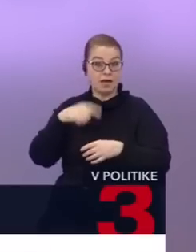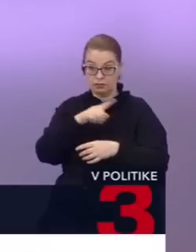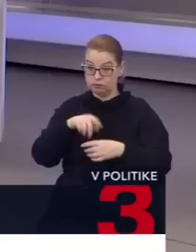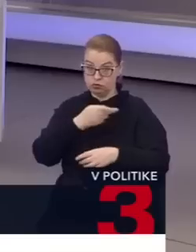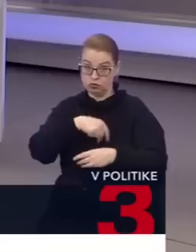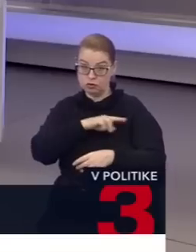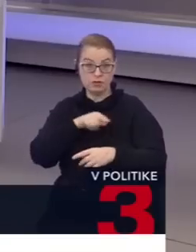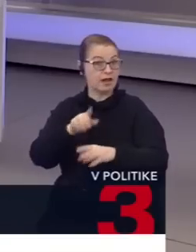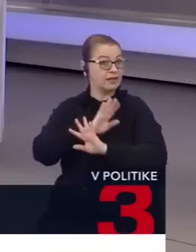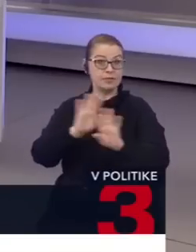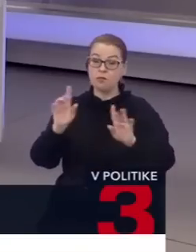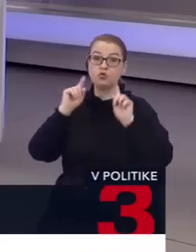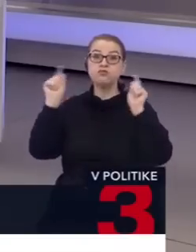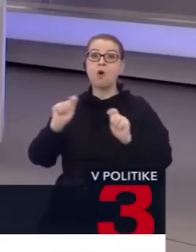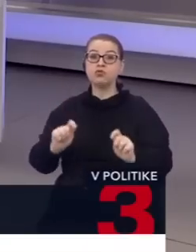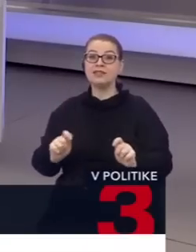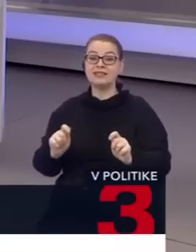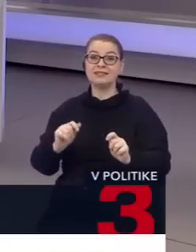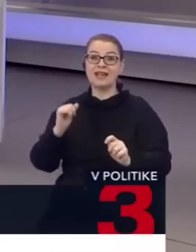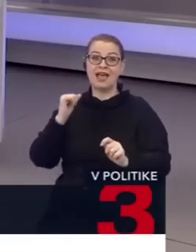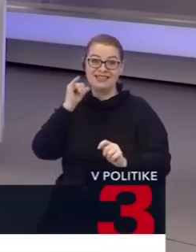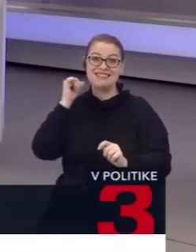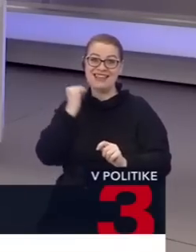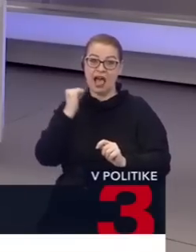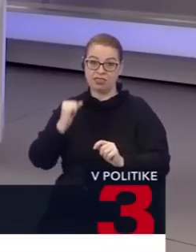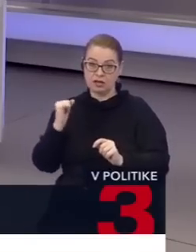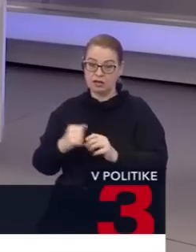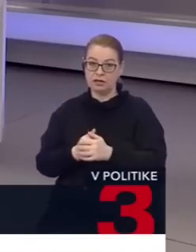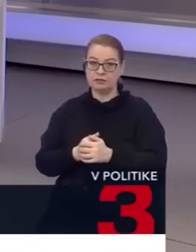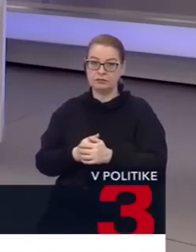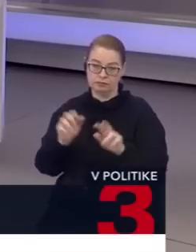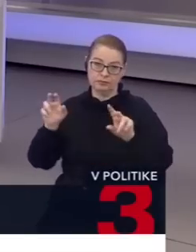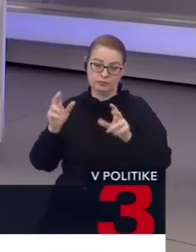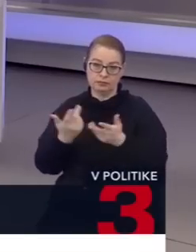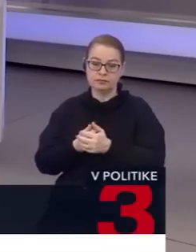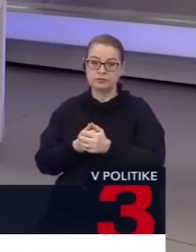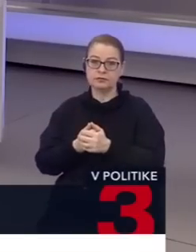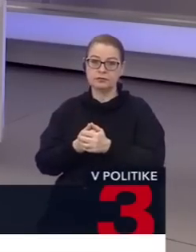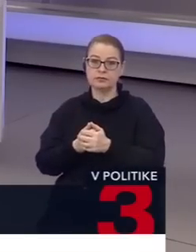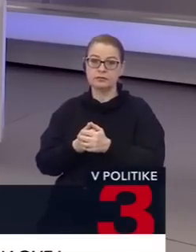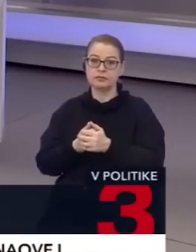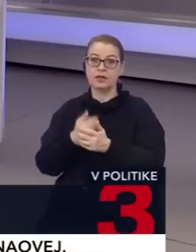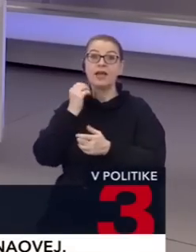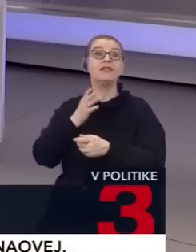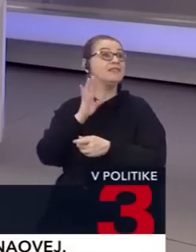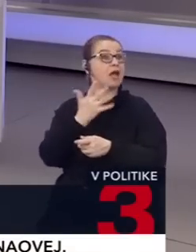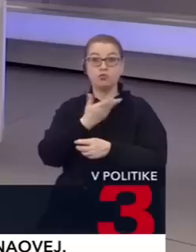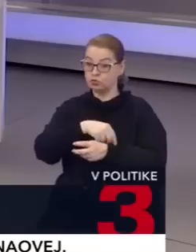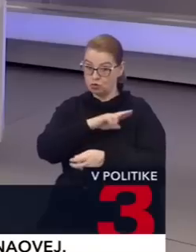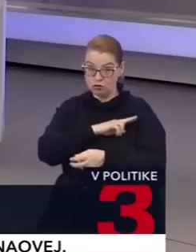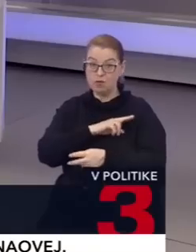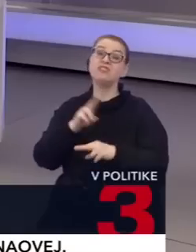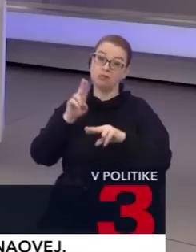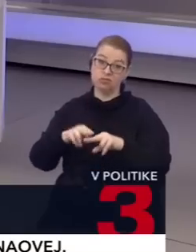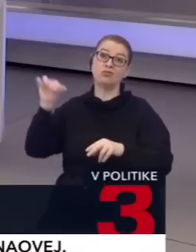populistické jadky sa ďať nebudú, len musia ostať zodpovedné. Ak neostanú zodpovedné, potom je veľké riziko tých jatiek. Čiže teraz je ten čas, aby sa